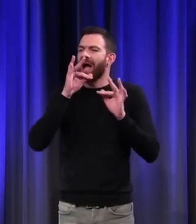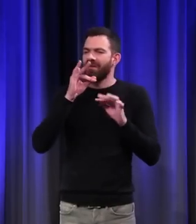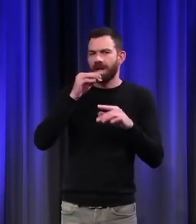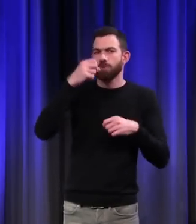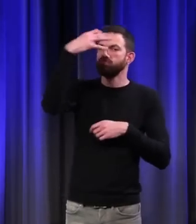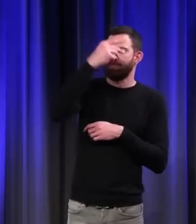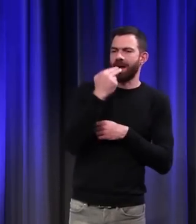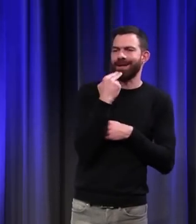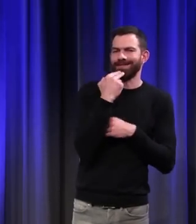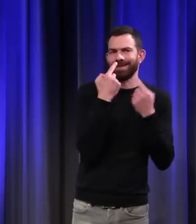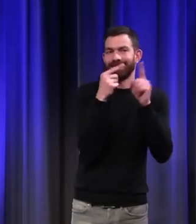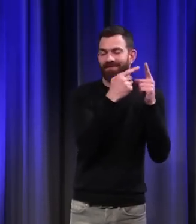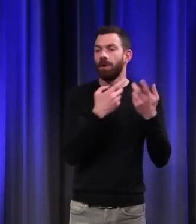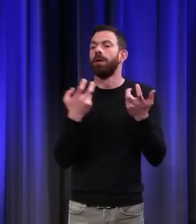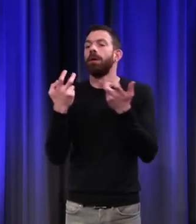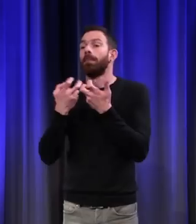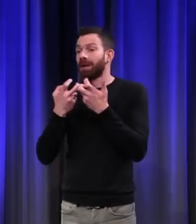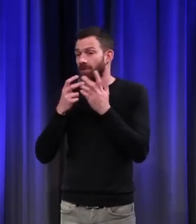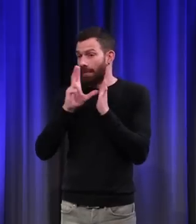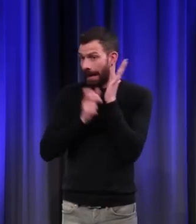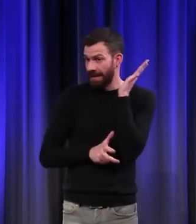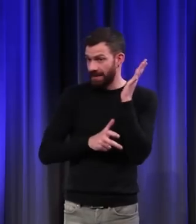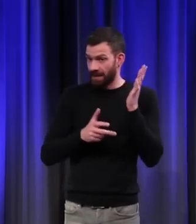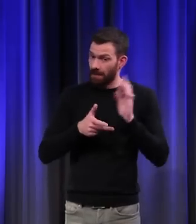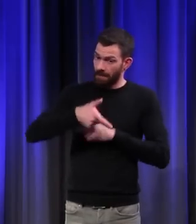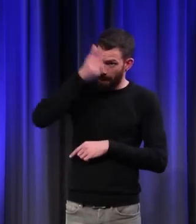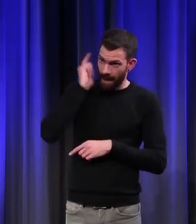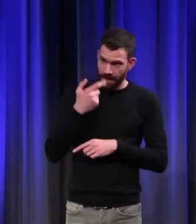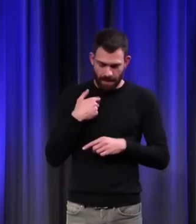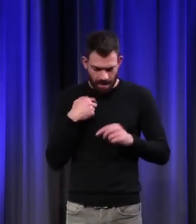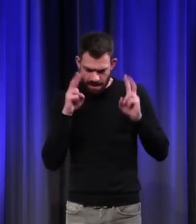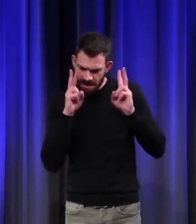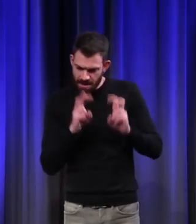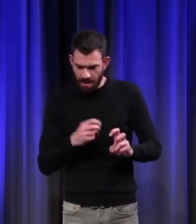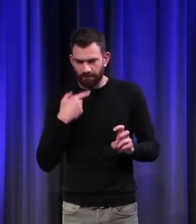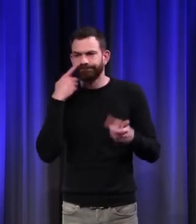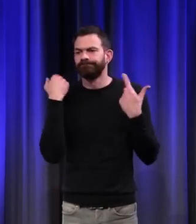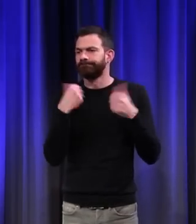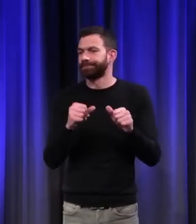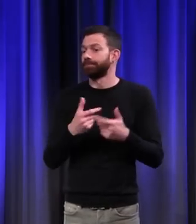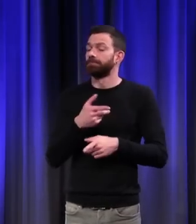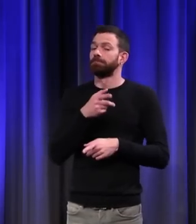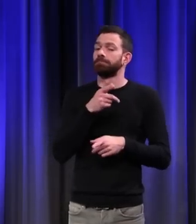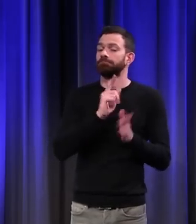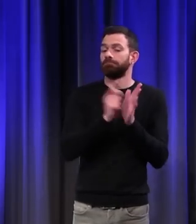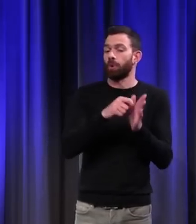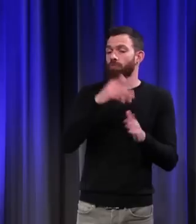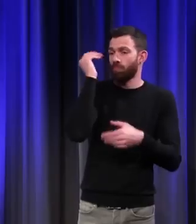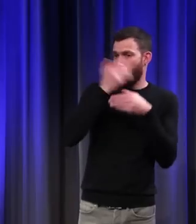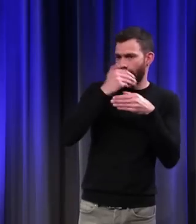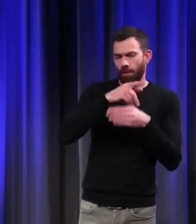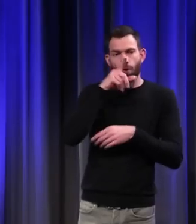On le voit bien quand on étudie le lexique, notamment le lexique latin, pour les hommes et les femmes du Moyen-Âge,